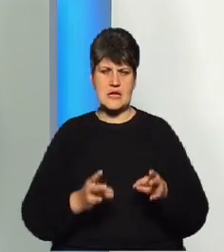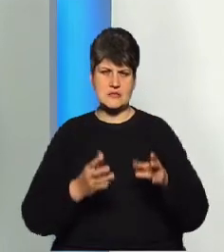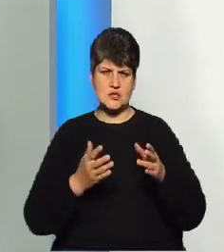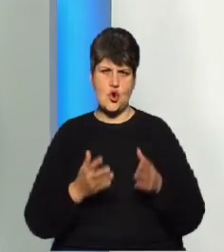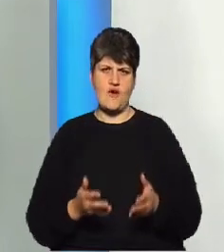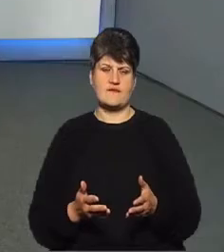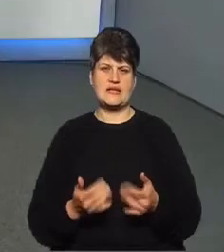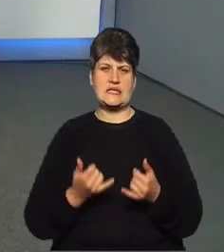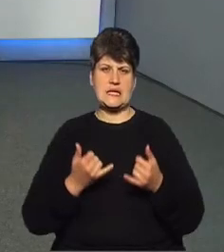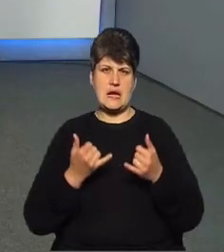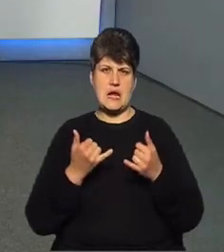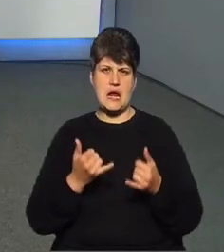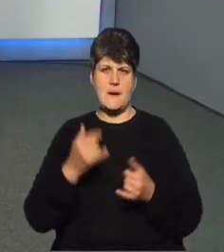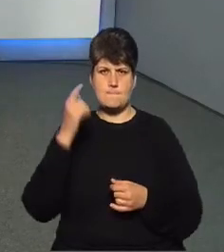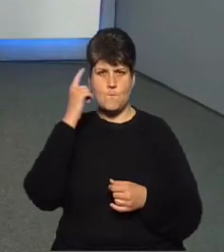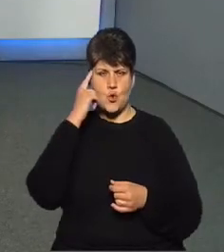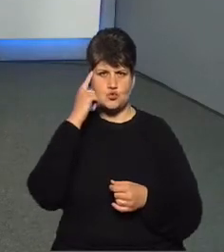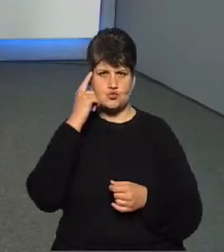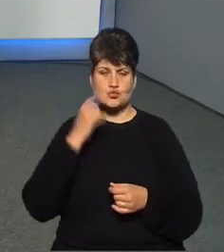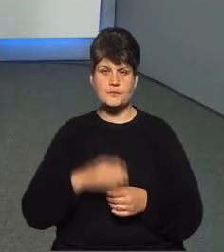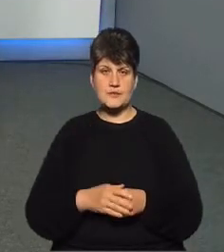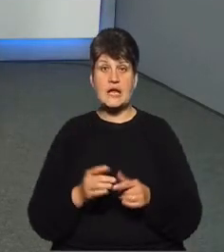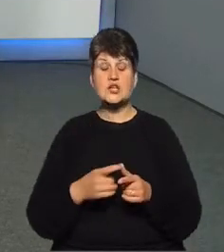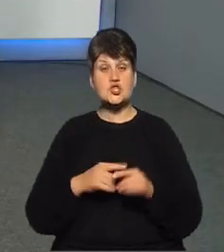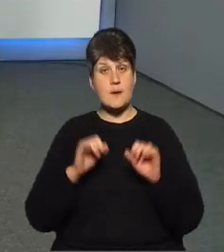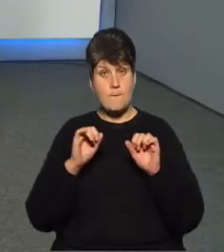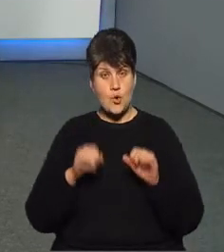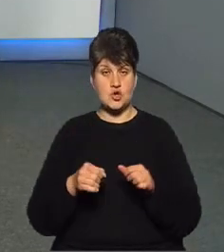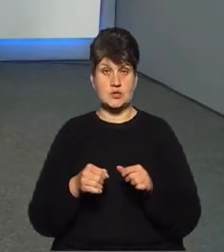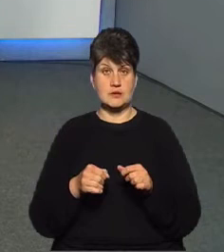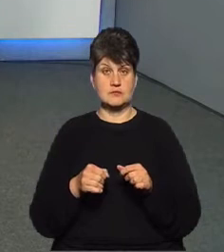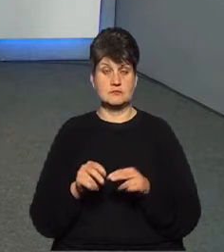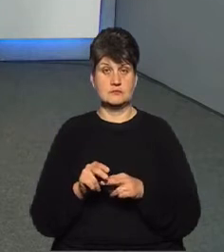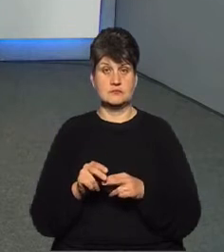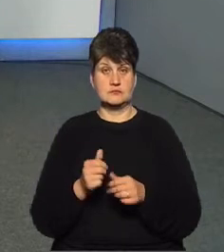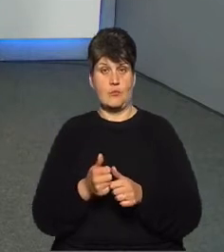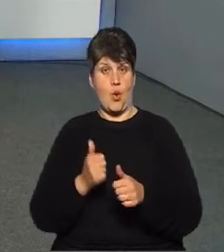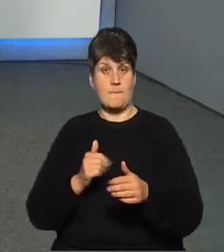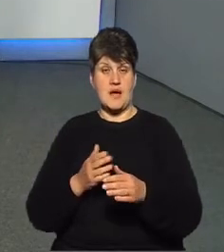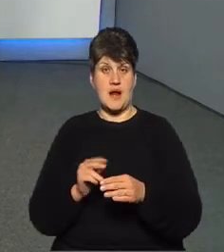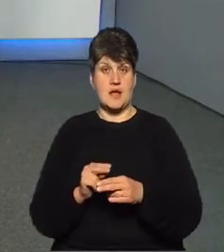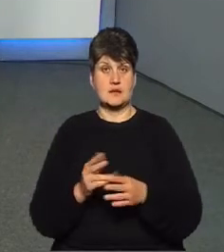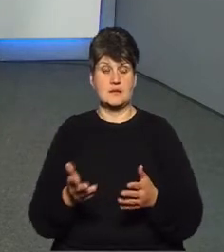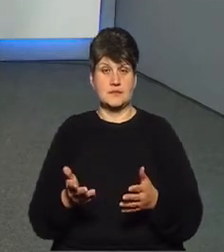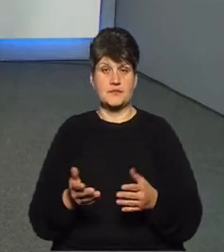мозку. Чи можна попередити такий раптовий стан, цей вибух? Для того, щоб попередити,